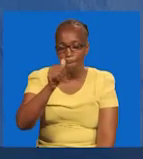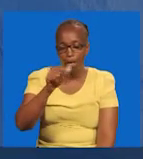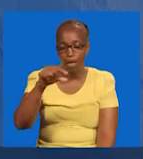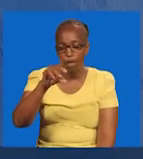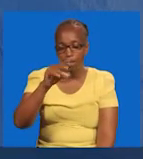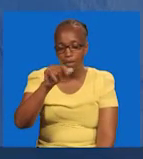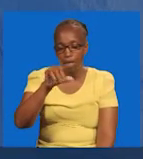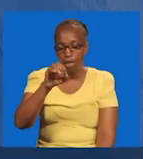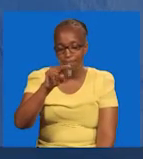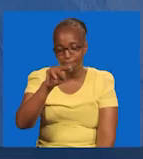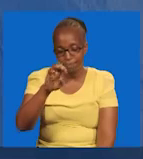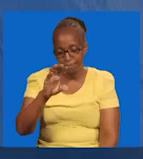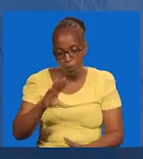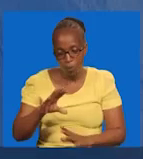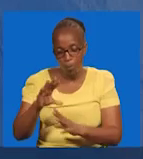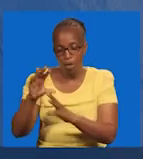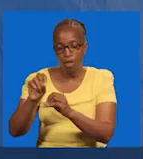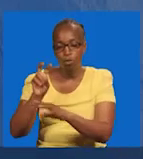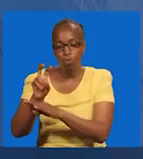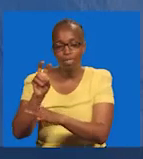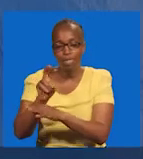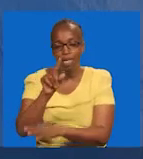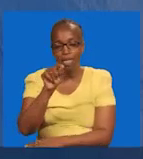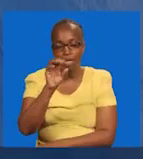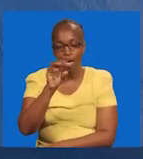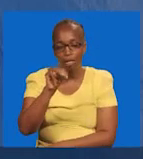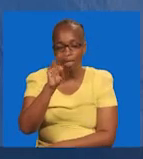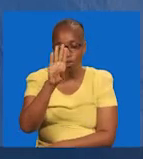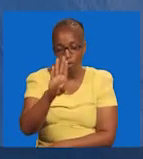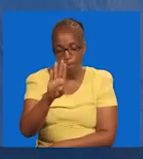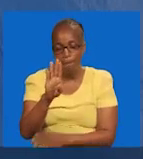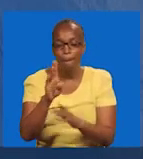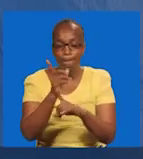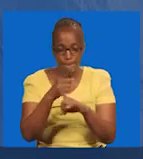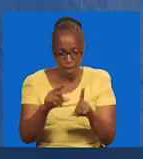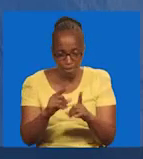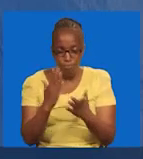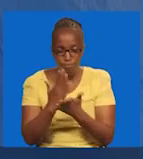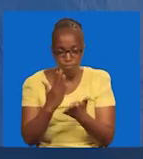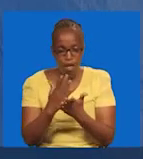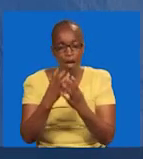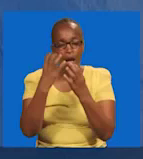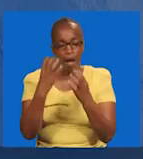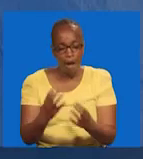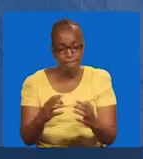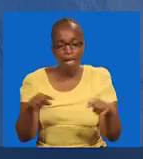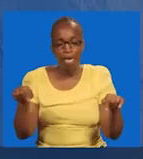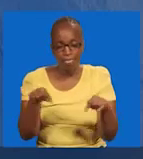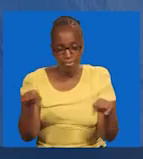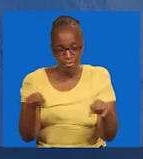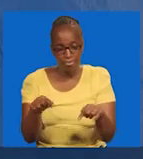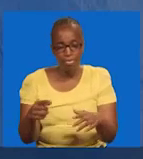Magdalene na yule, mariamu mwingine, walikuenda kuliangalia kaburi. Gafla, pakatokea